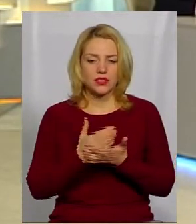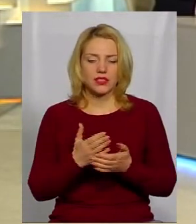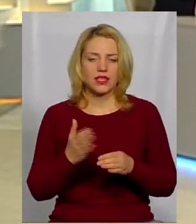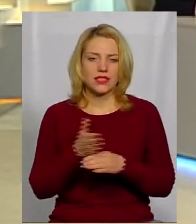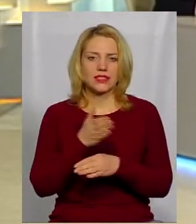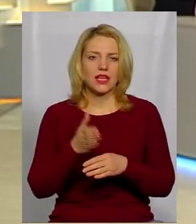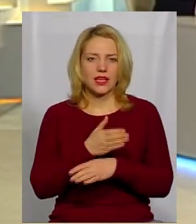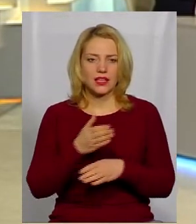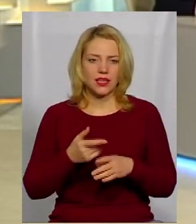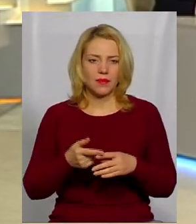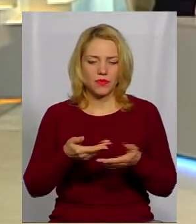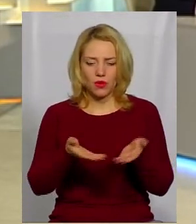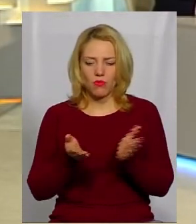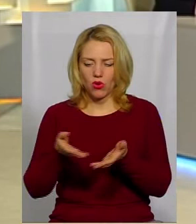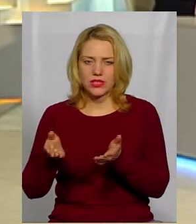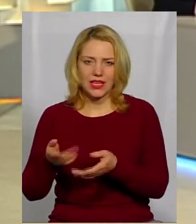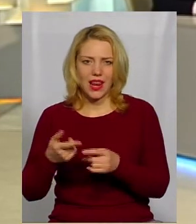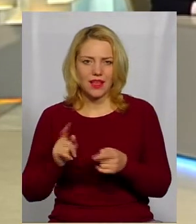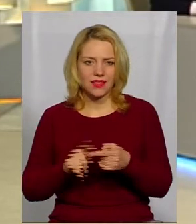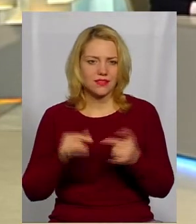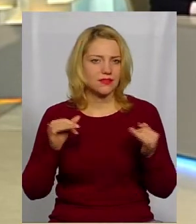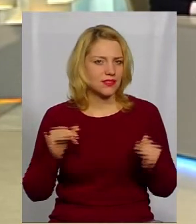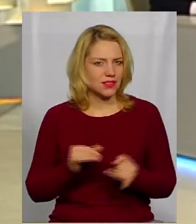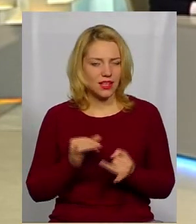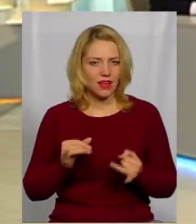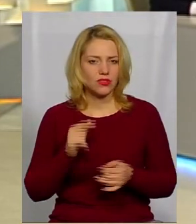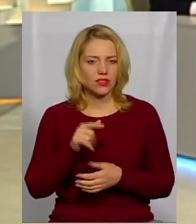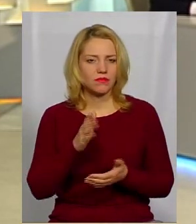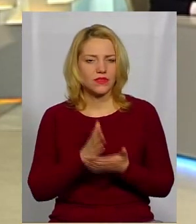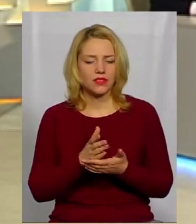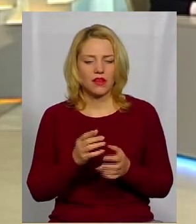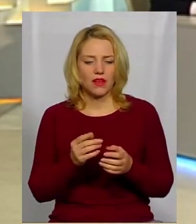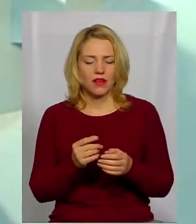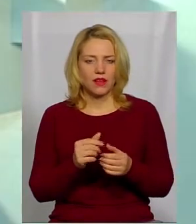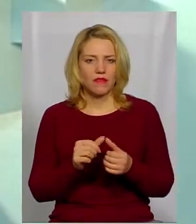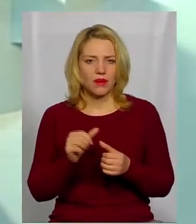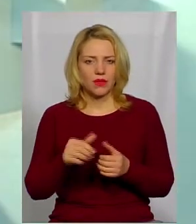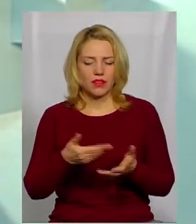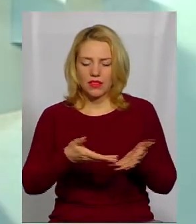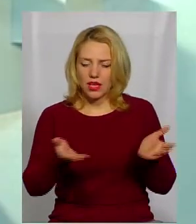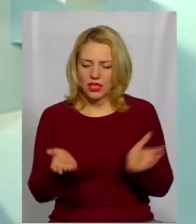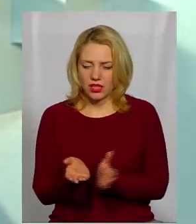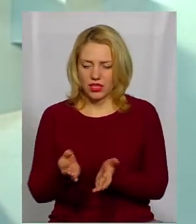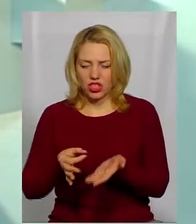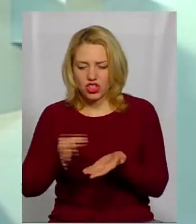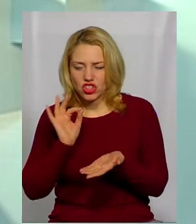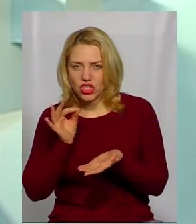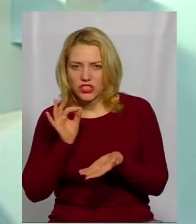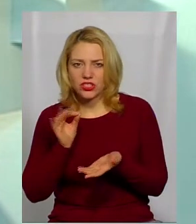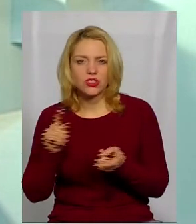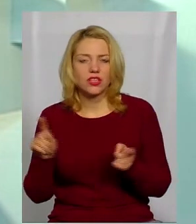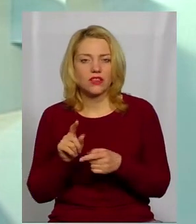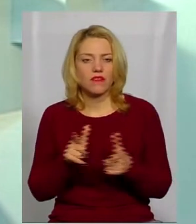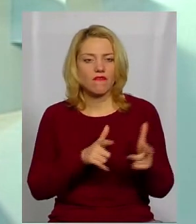серія порцеляни, дуже цікавої порцеляни. Там навіть є фрагменти тарілок і чашечок, які